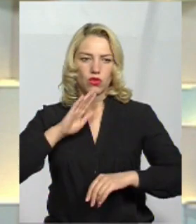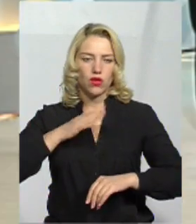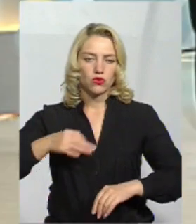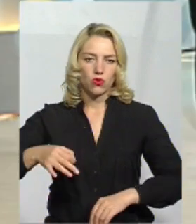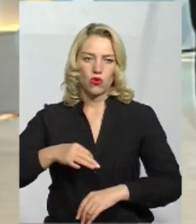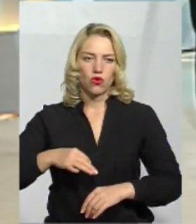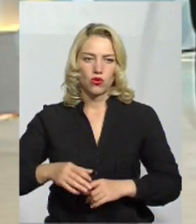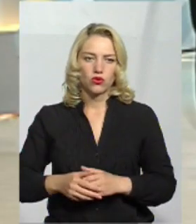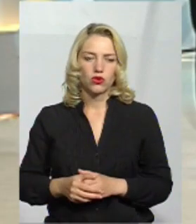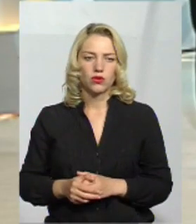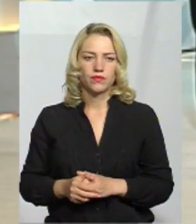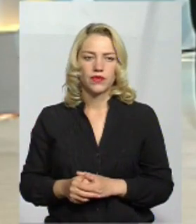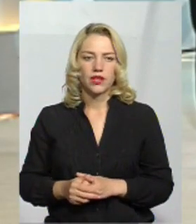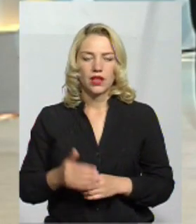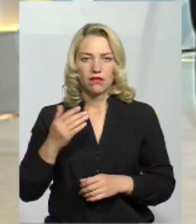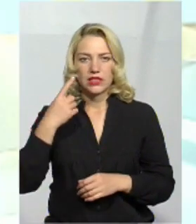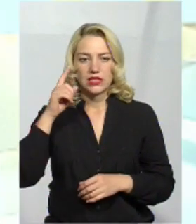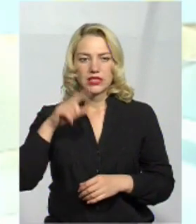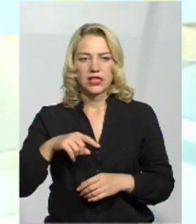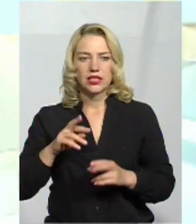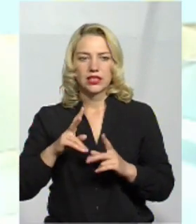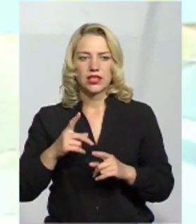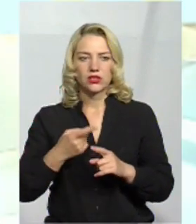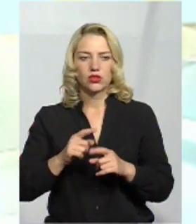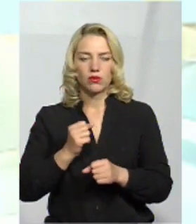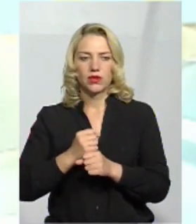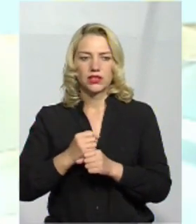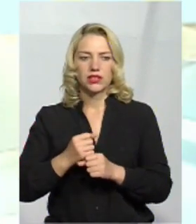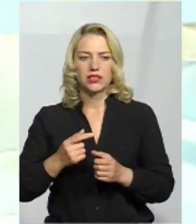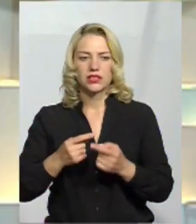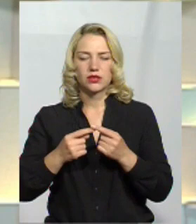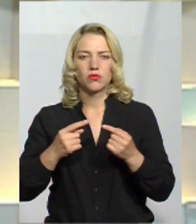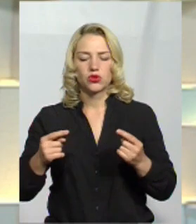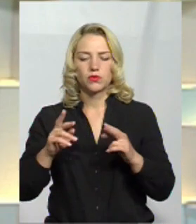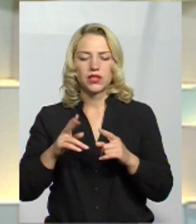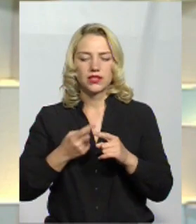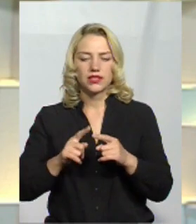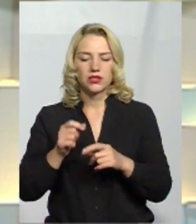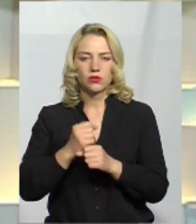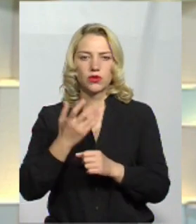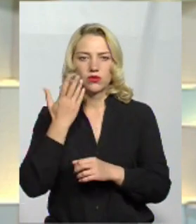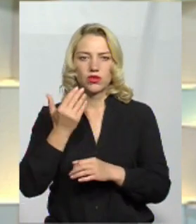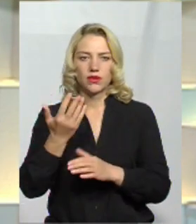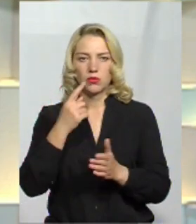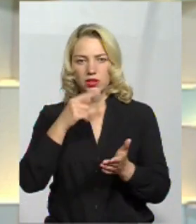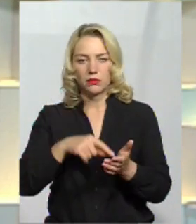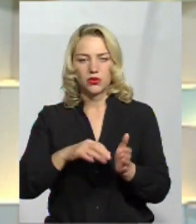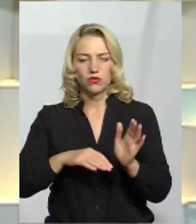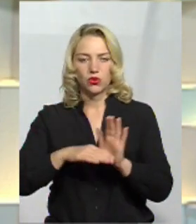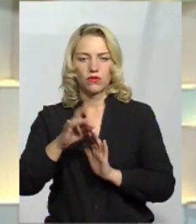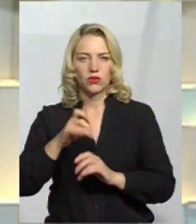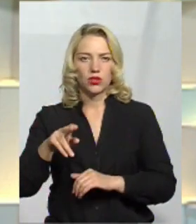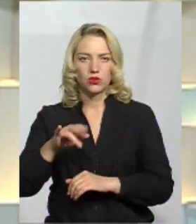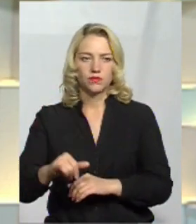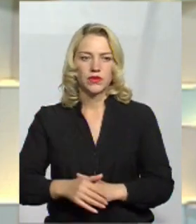Ще залишається кілька секунд. Ви знаєте способи, як це робити, коли прийняти у Верховну Раду? Чого не вдавалося досі? Що